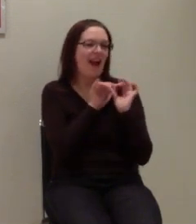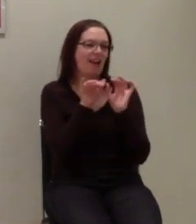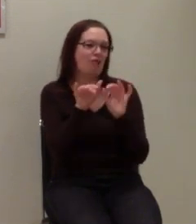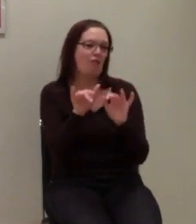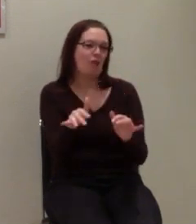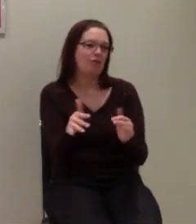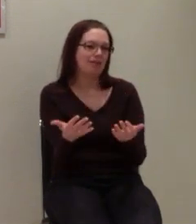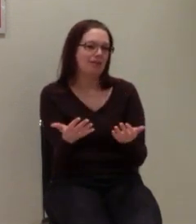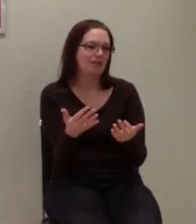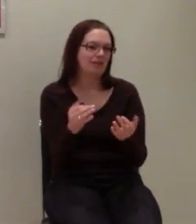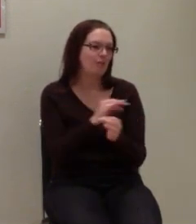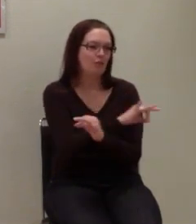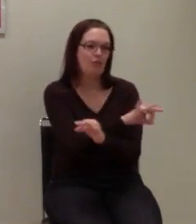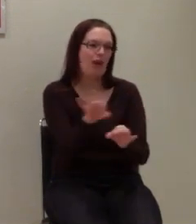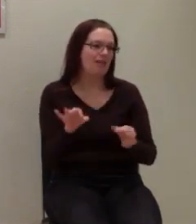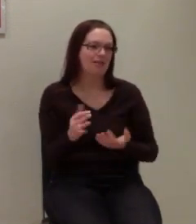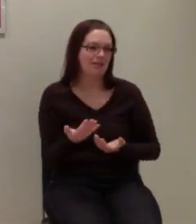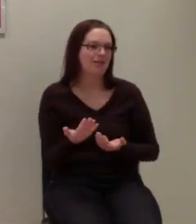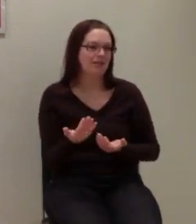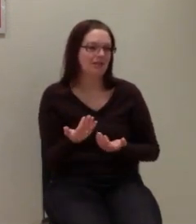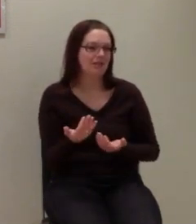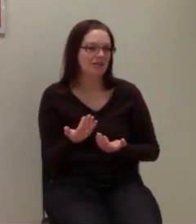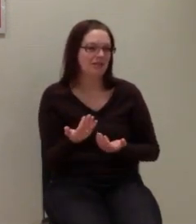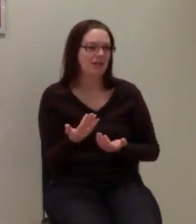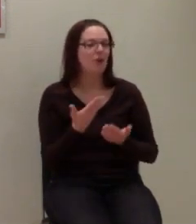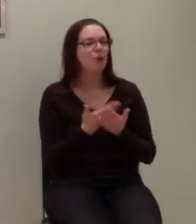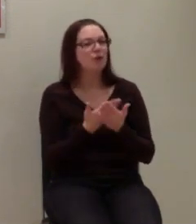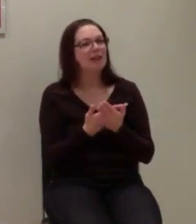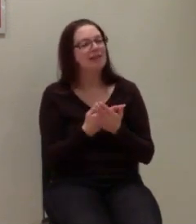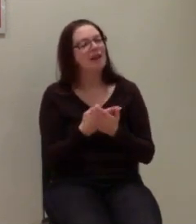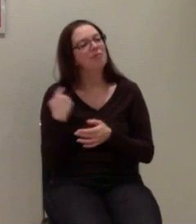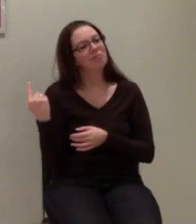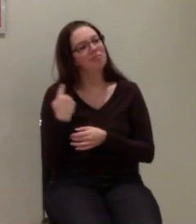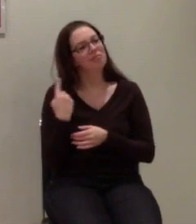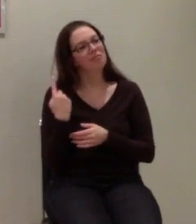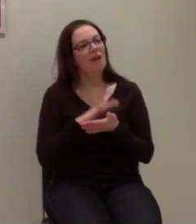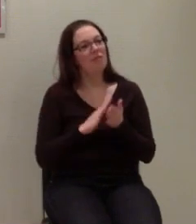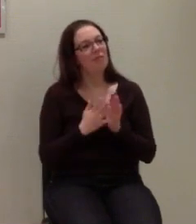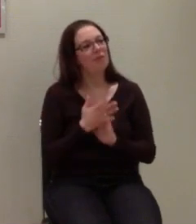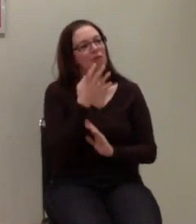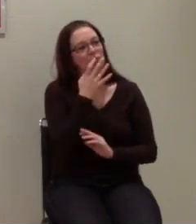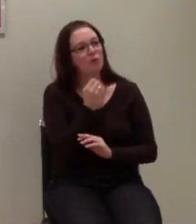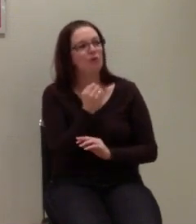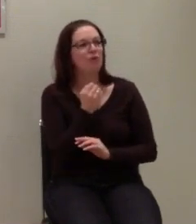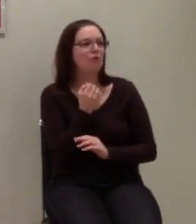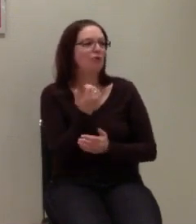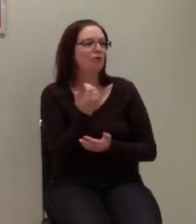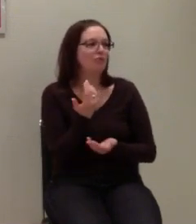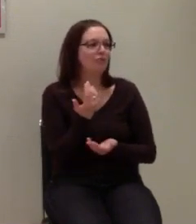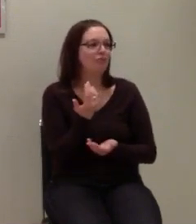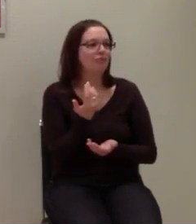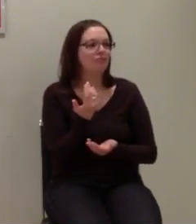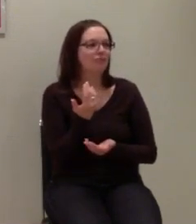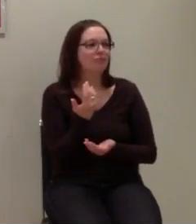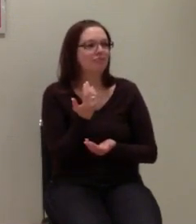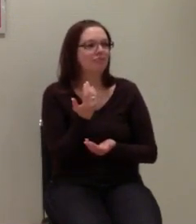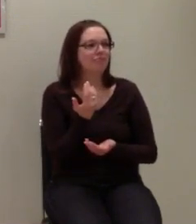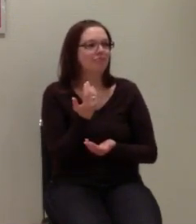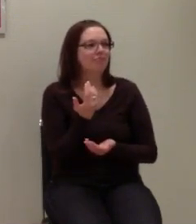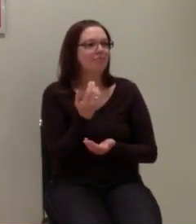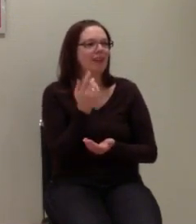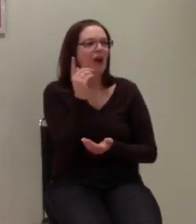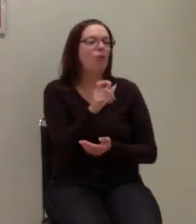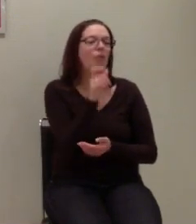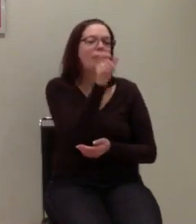stoßen aneinander, Ecken aneinander und deswegen würde ich vielleicht sogar vorschlagen, sodass wir auch viele mit einbeziehen, ältere, junge,